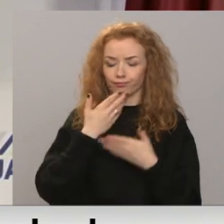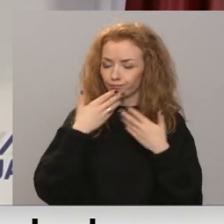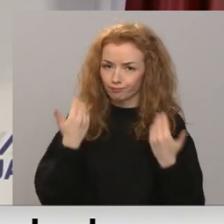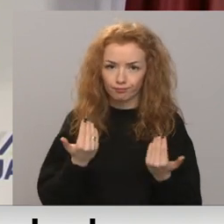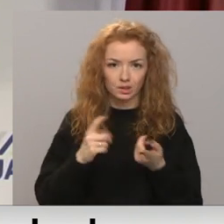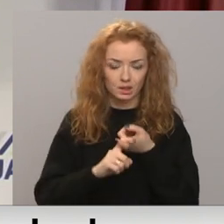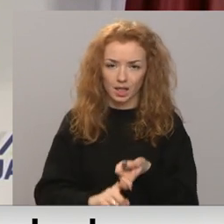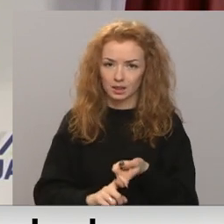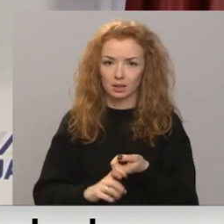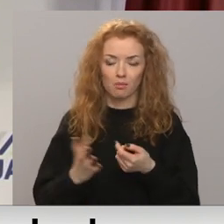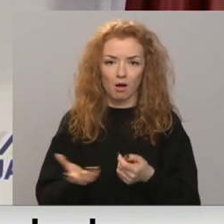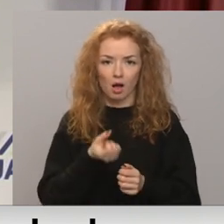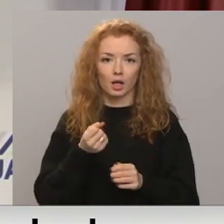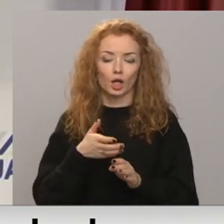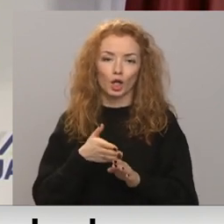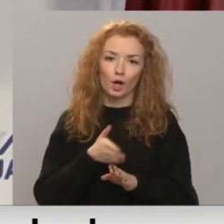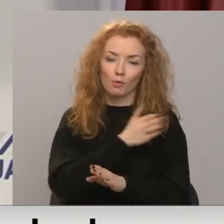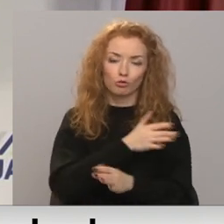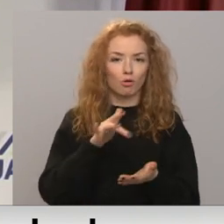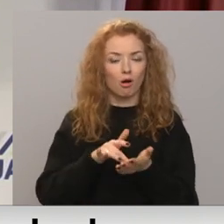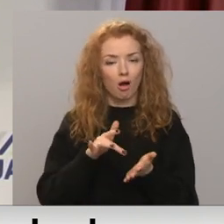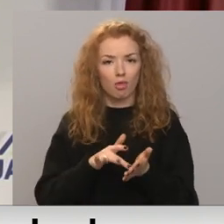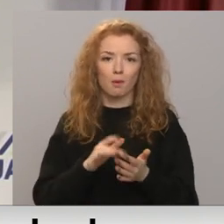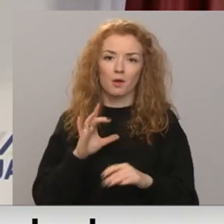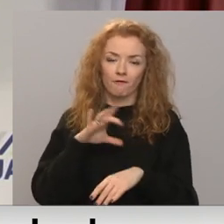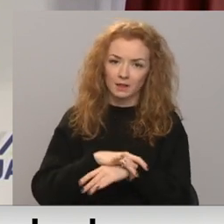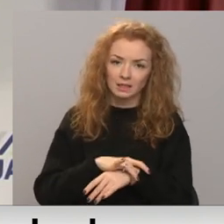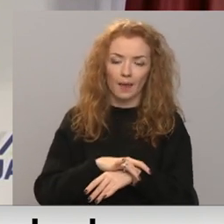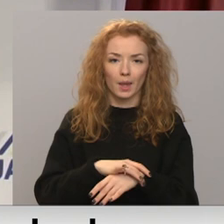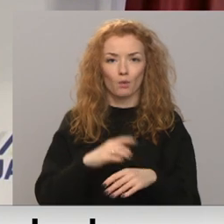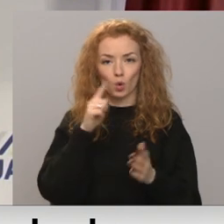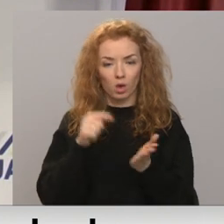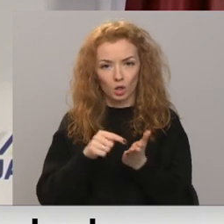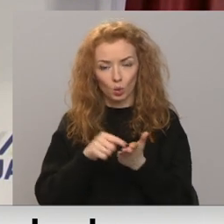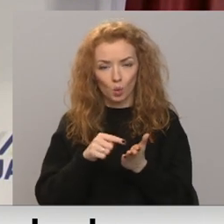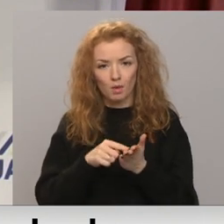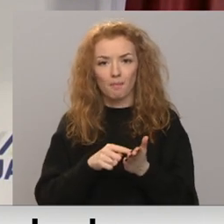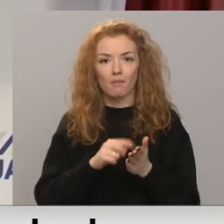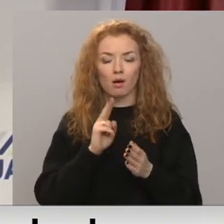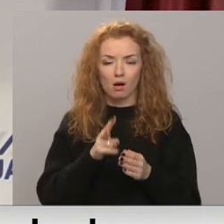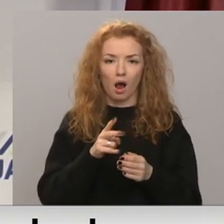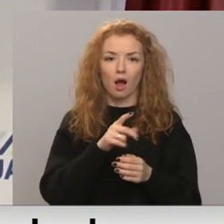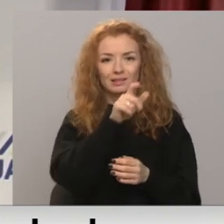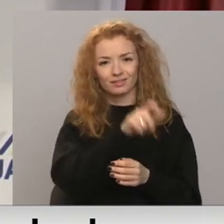ar iepriekš kaut kādiem fiksētajiem notikumiem, kur ir kā ir cilvēkam šie te draudi.